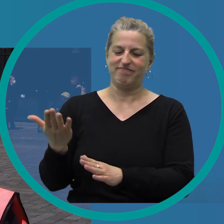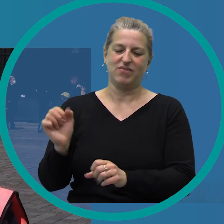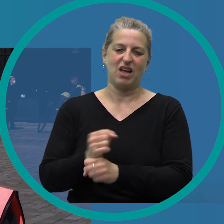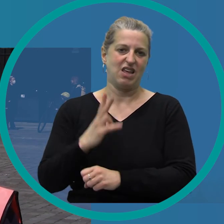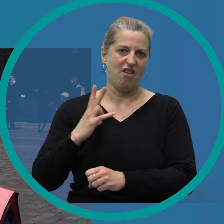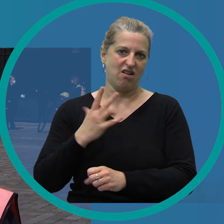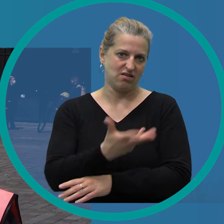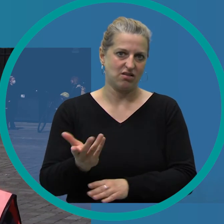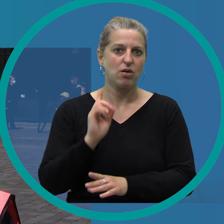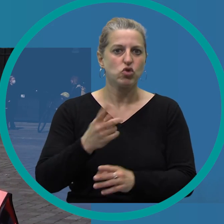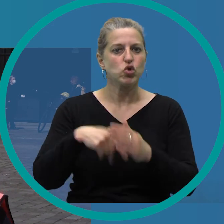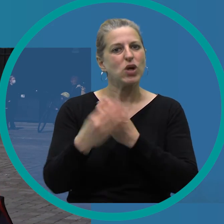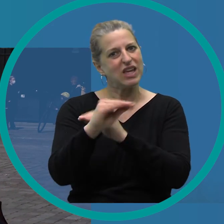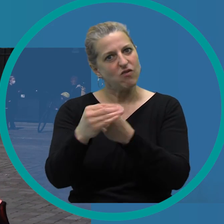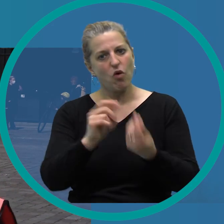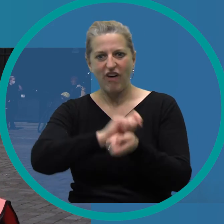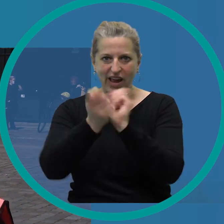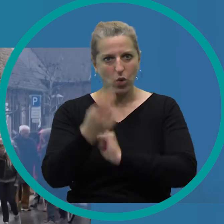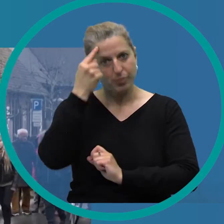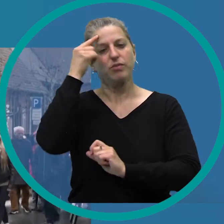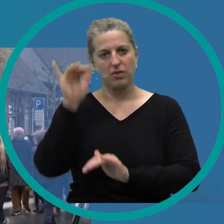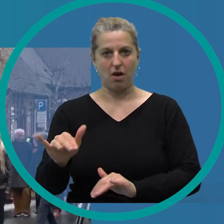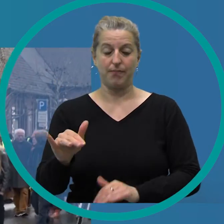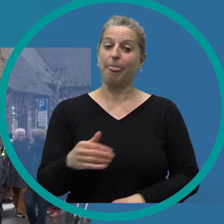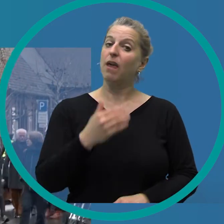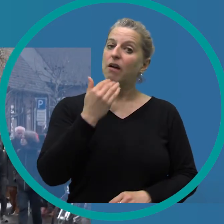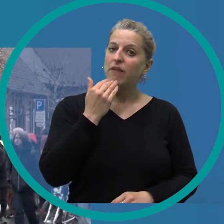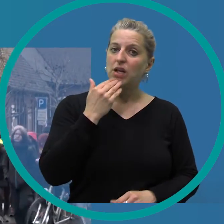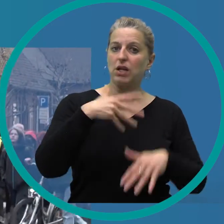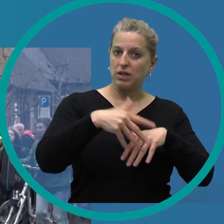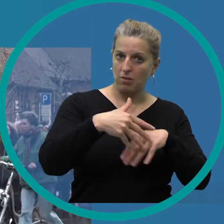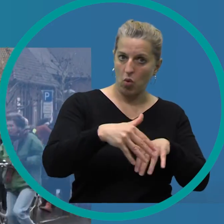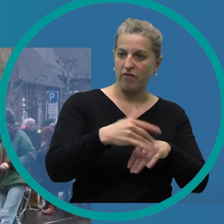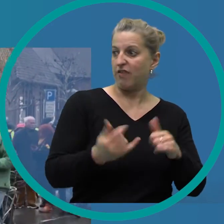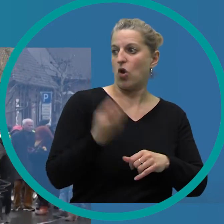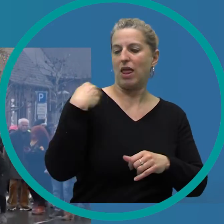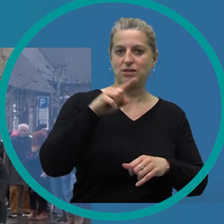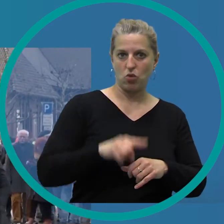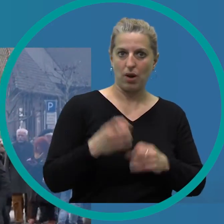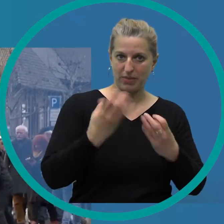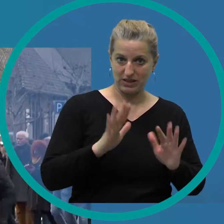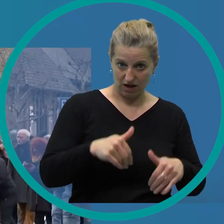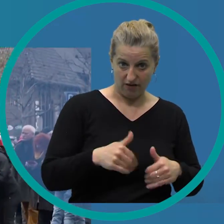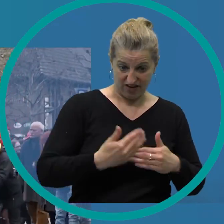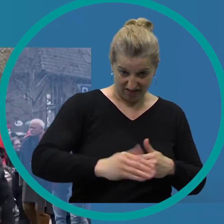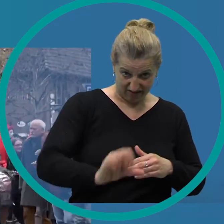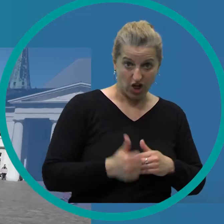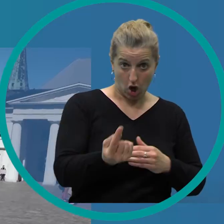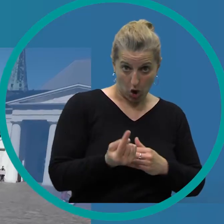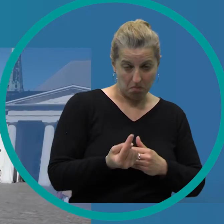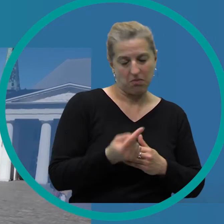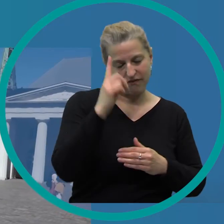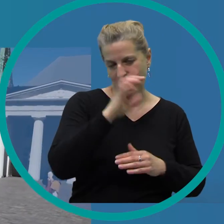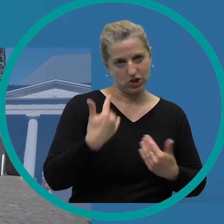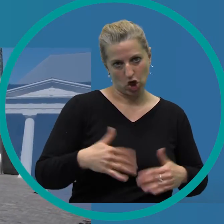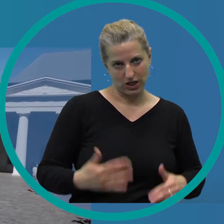durch eine Transformation geschehen. Wann Demonstrationen wie noch vor einigen Monaten wieder erlaubt sein werden, ist noch nicht abzusehen. Sicher